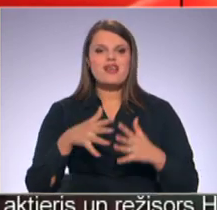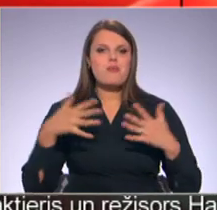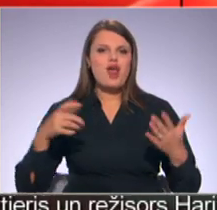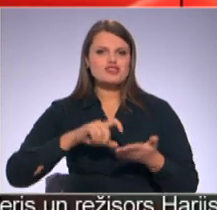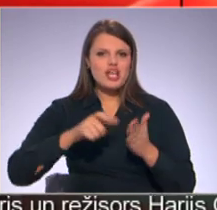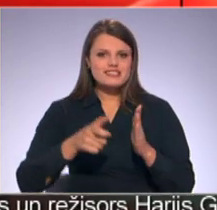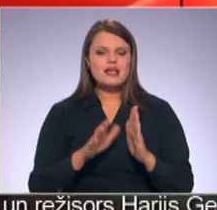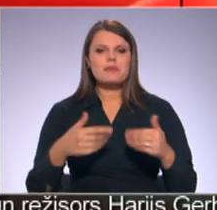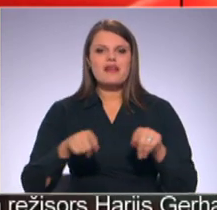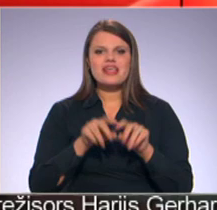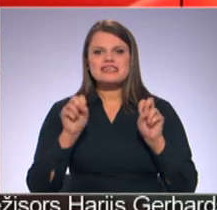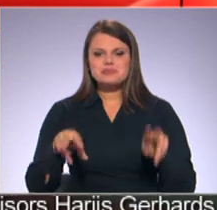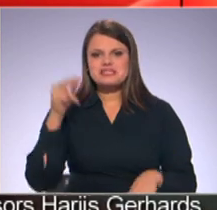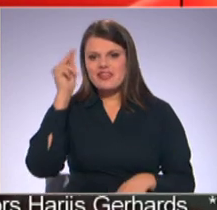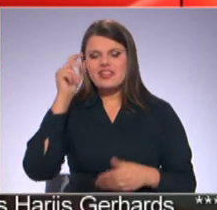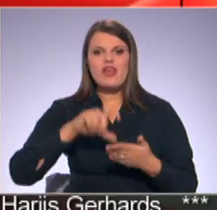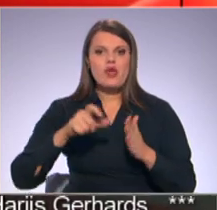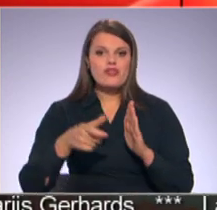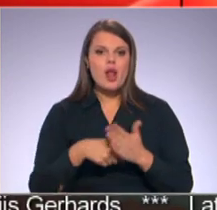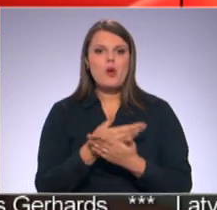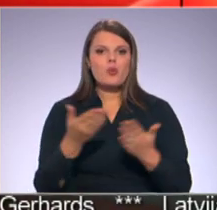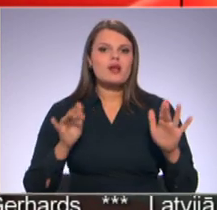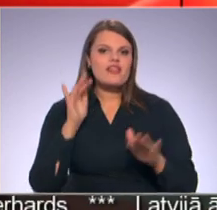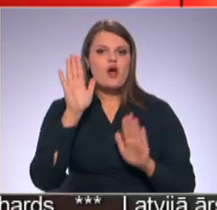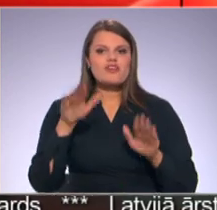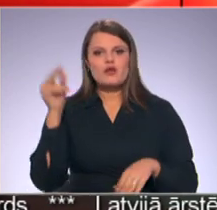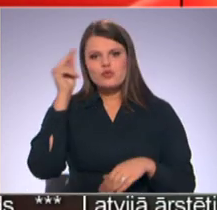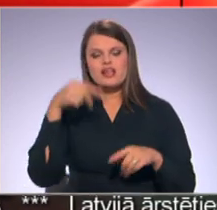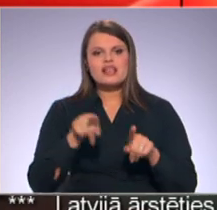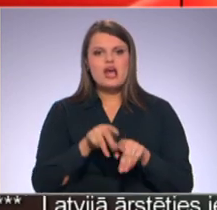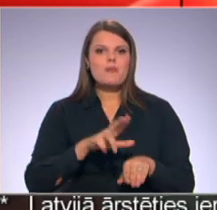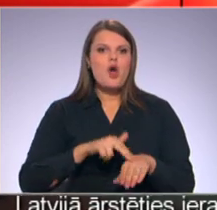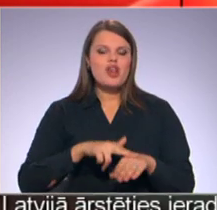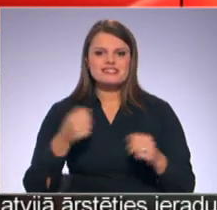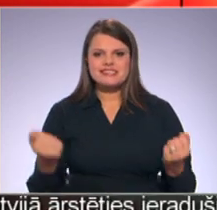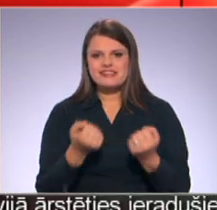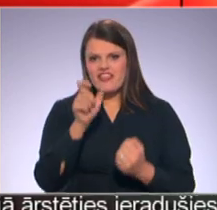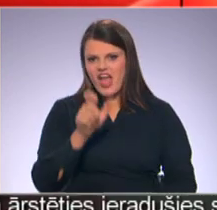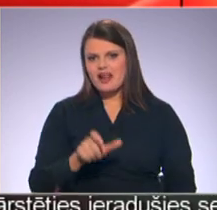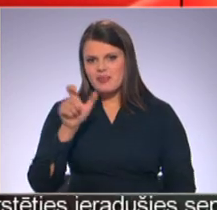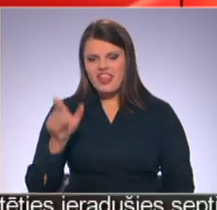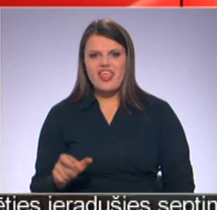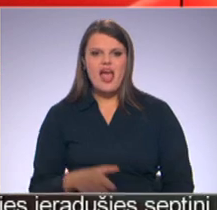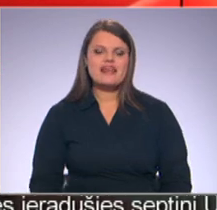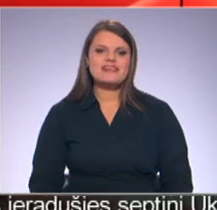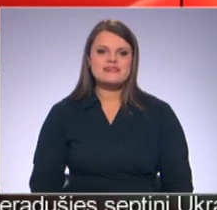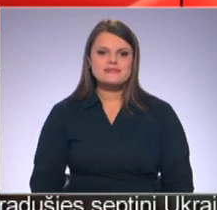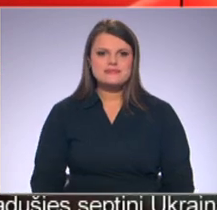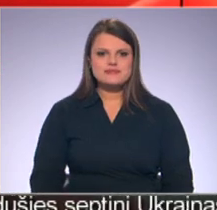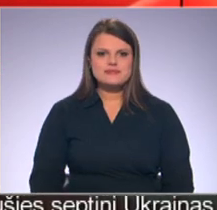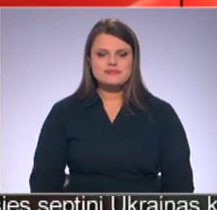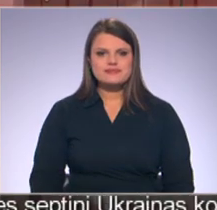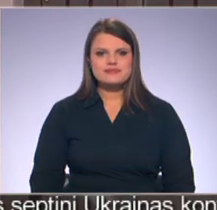plašākas telpas, bet arī speciāla trenīja zona, kur nākotnē varētu trenēties arī policijas darbinieku no Cēsim ziņo vidzemes televīzija.